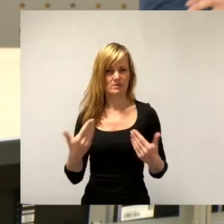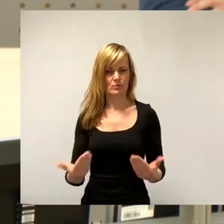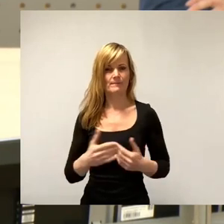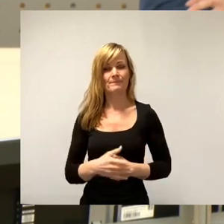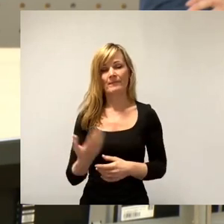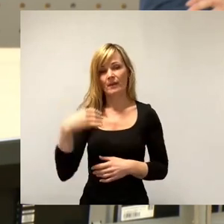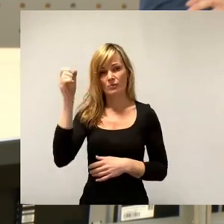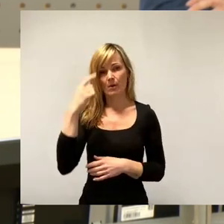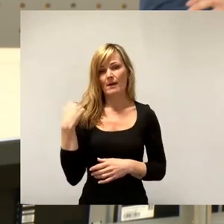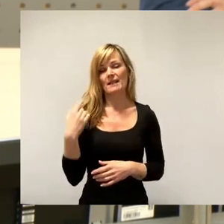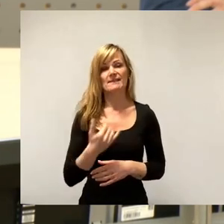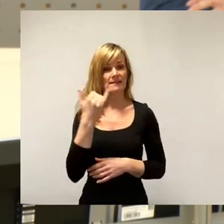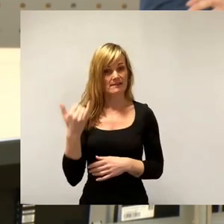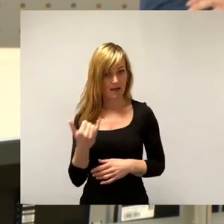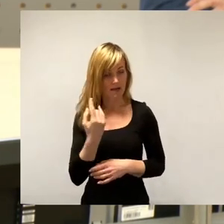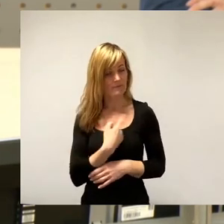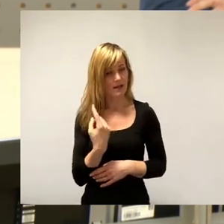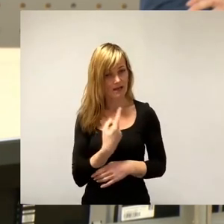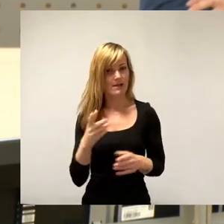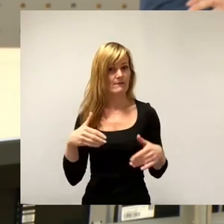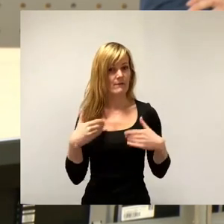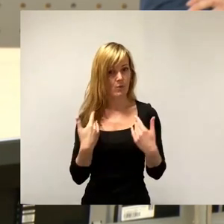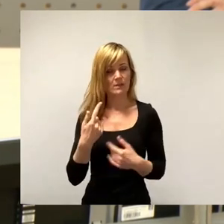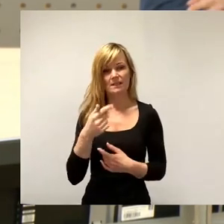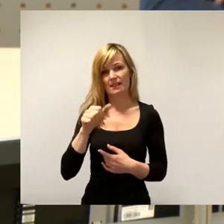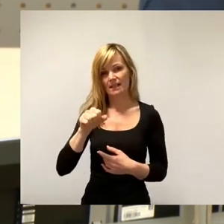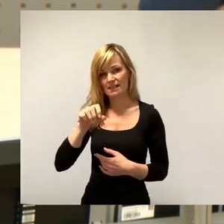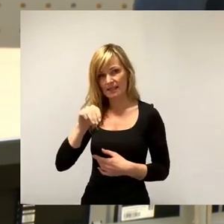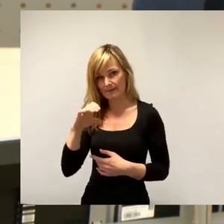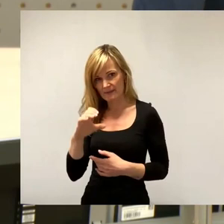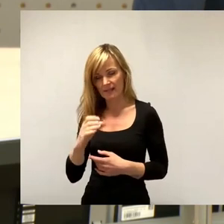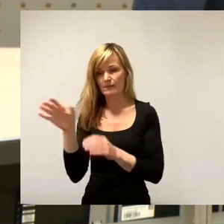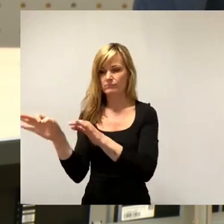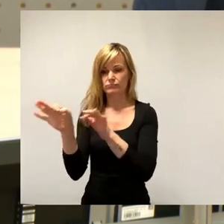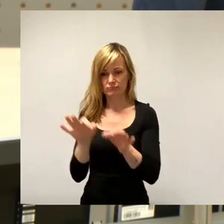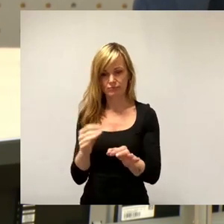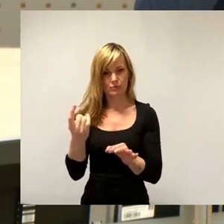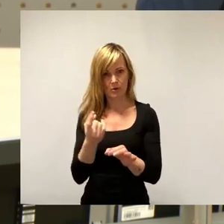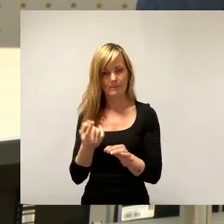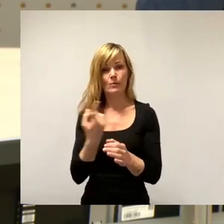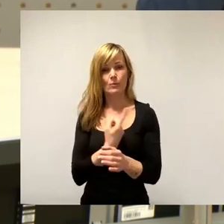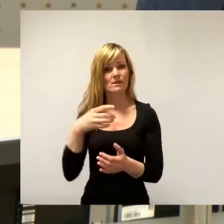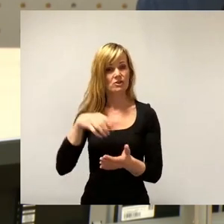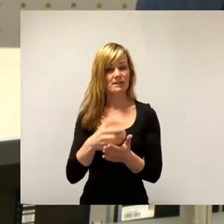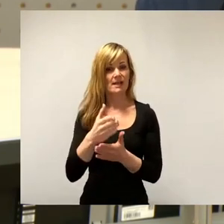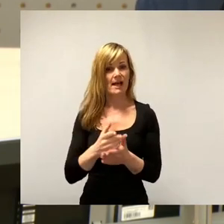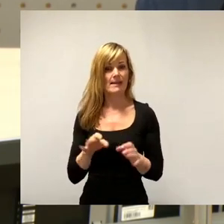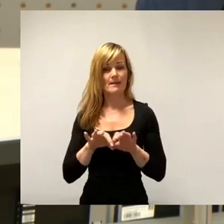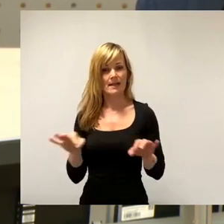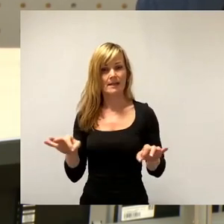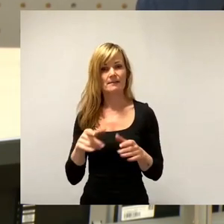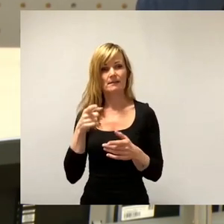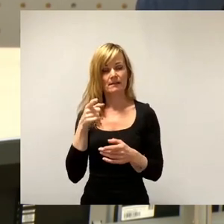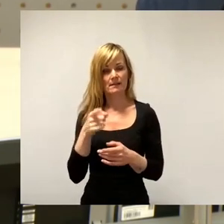wir uns alle darüber, dass sich TSMC in Dresden ansiedelt und unsere Stadt als Halbleiterzentrum Europas und als Zentrum des Silicon Saxony